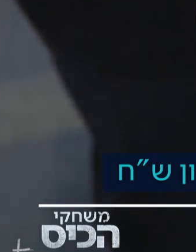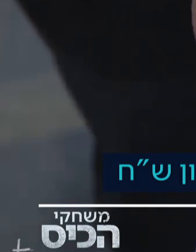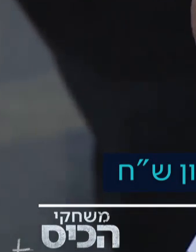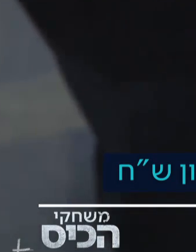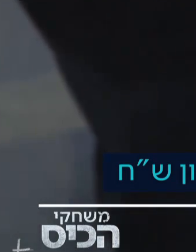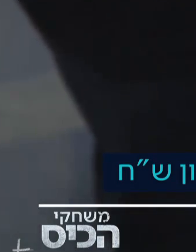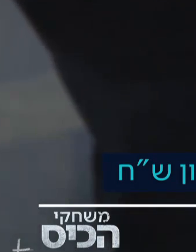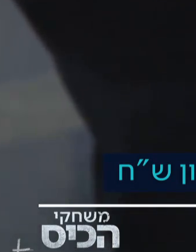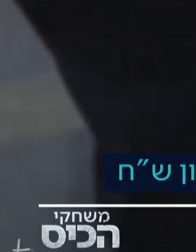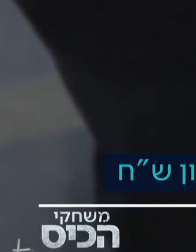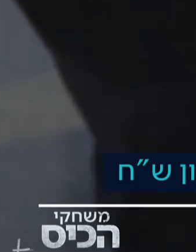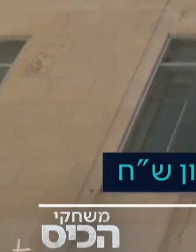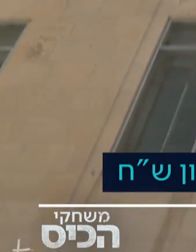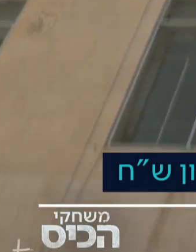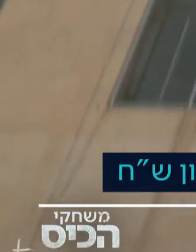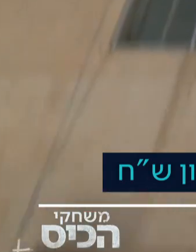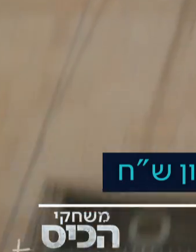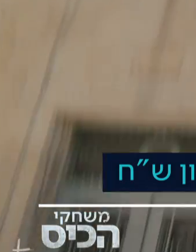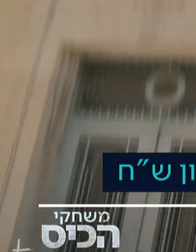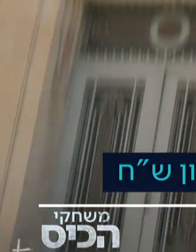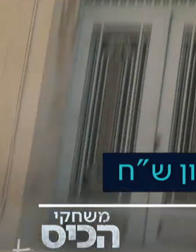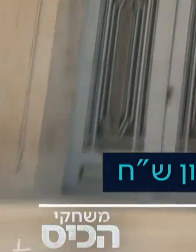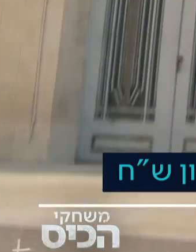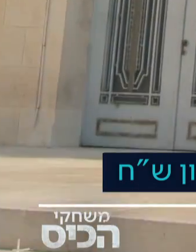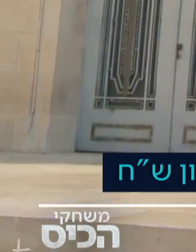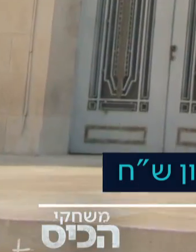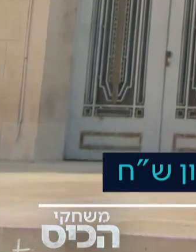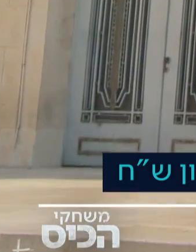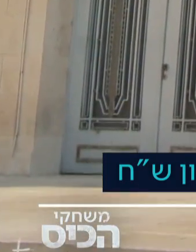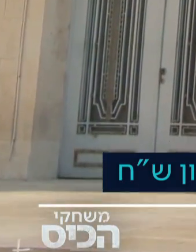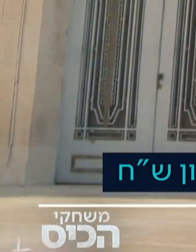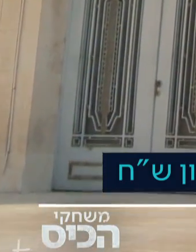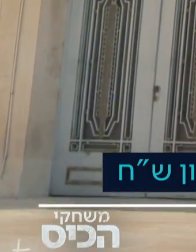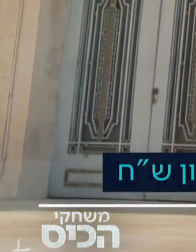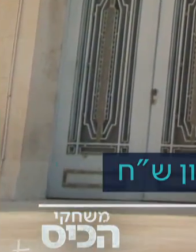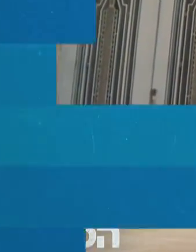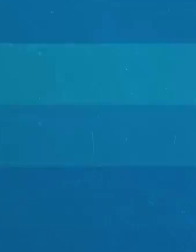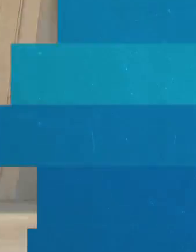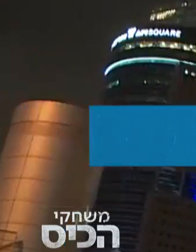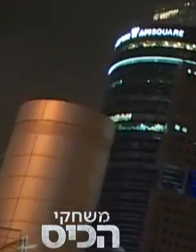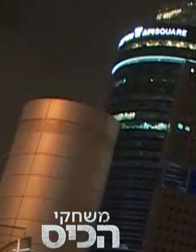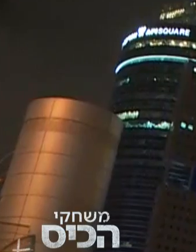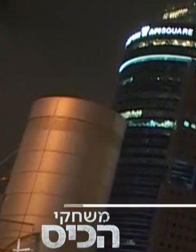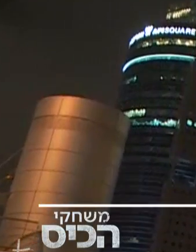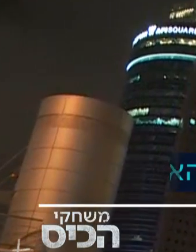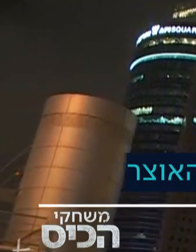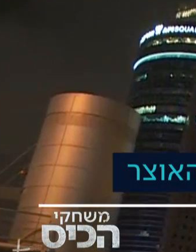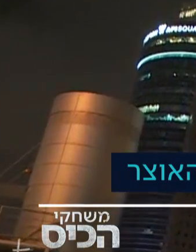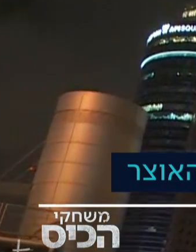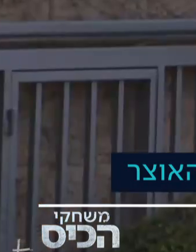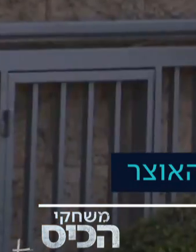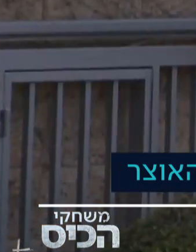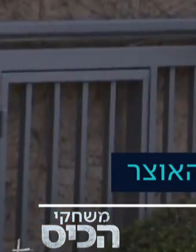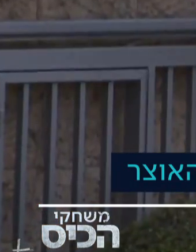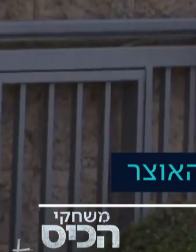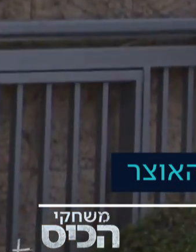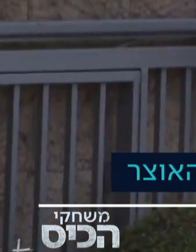שפשט רגל והונה את המשקיעים, זה אפילו לא כתב הראשון שמוגש נגדו בעבירות מסוג זה. משרד הביטחון